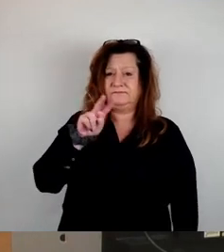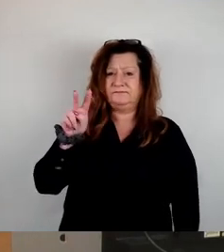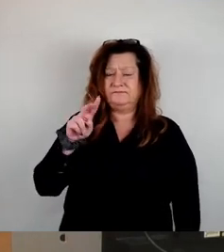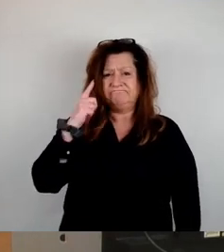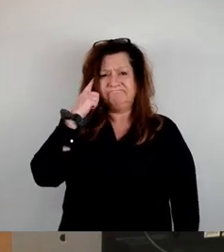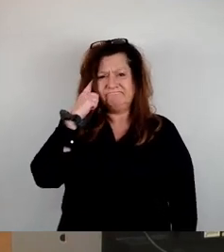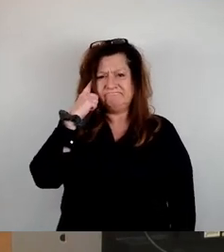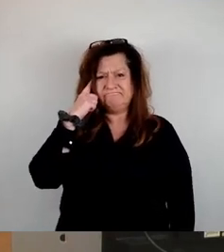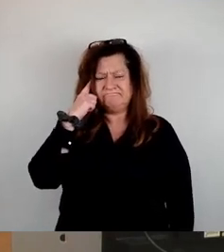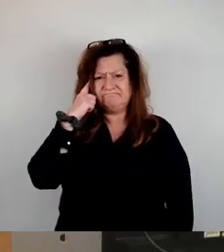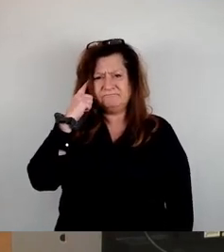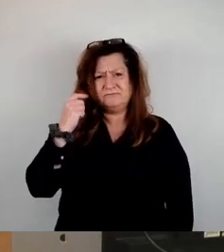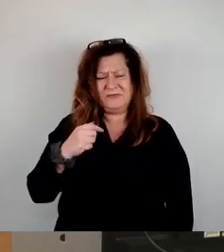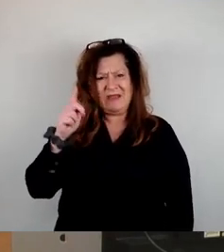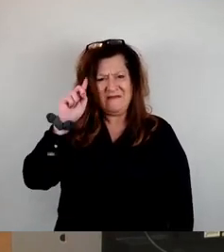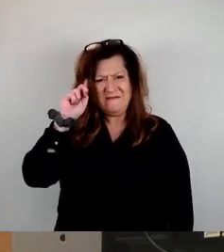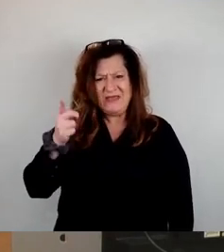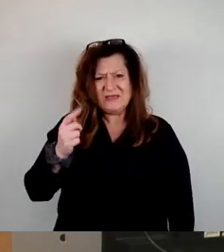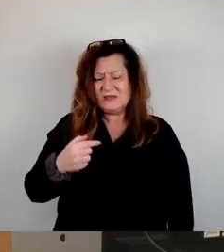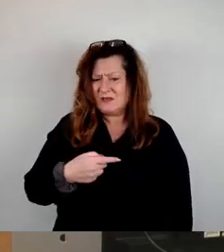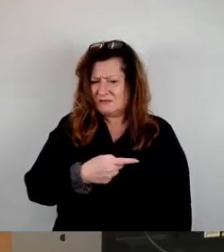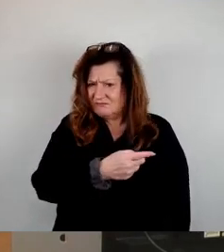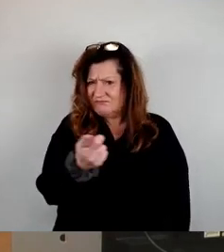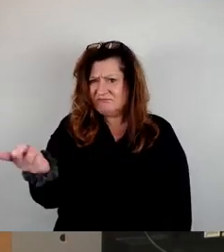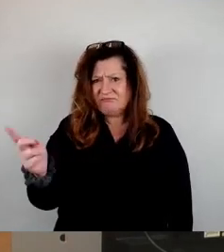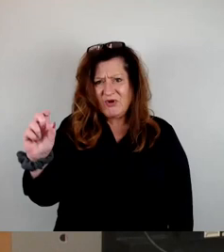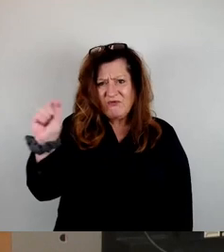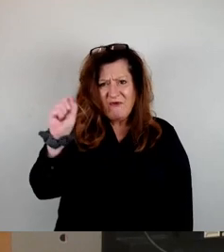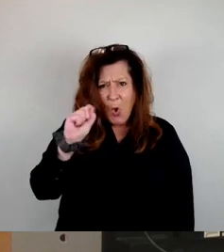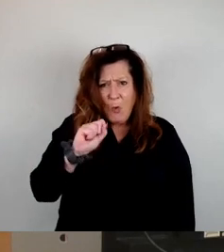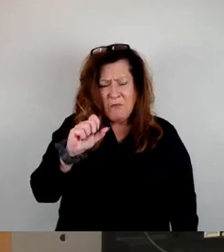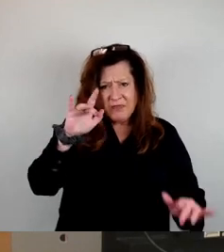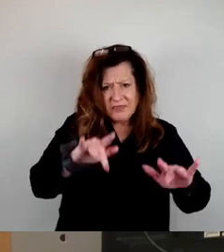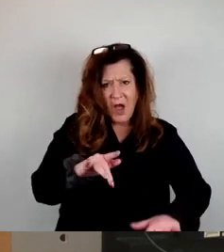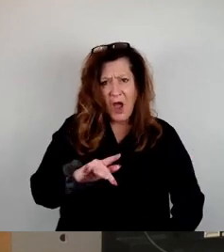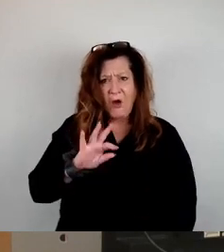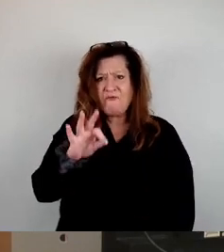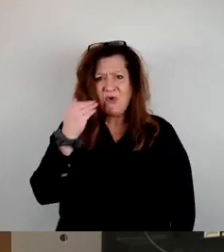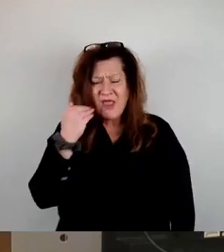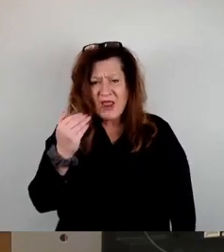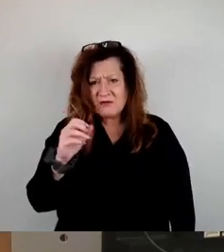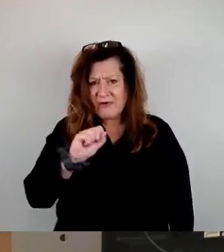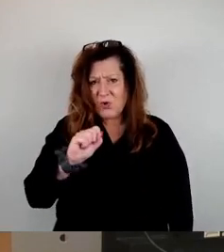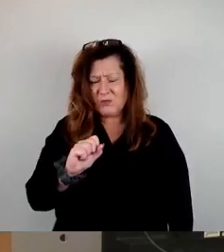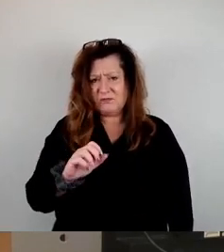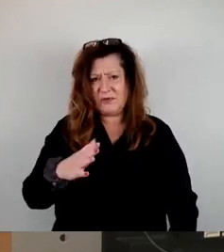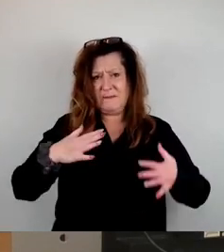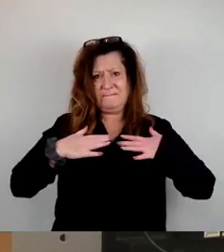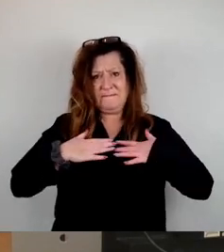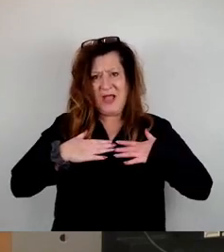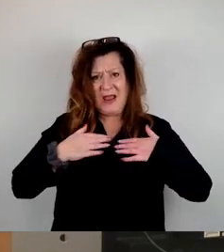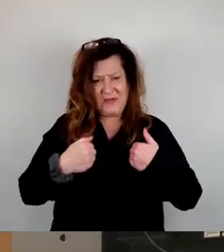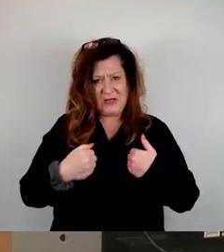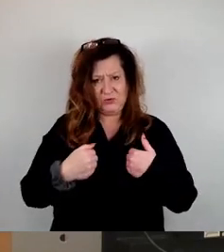wisst ihr eigentlich alle, warum ihr hier seid und für wen? Und für meine Person habe ich überlegt,